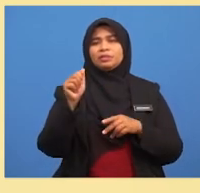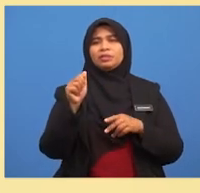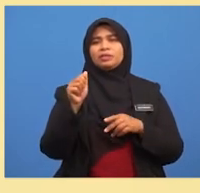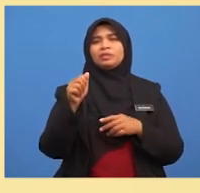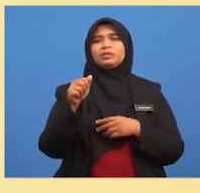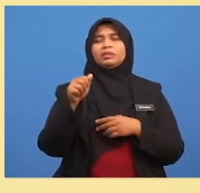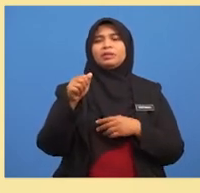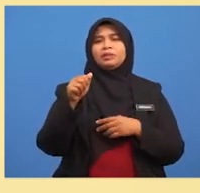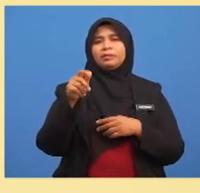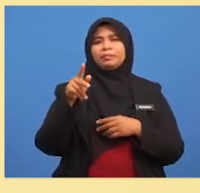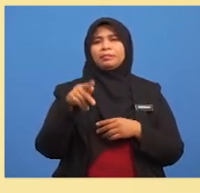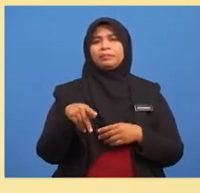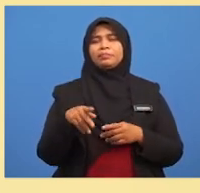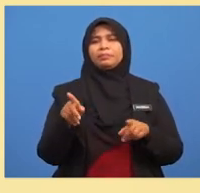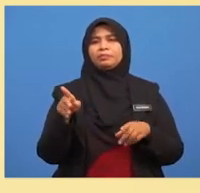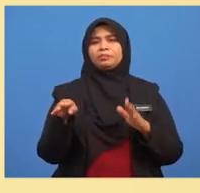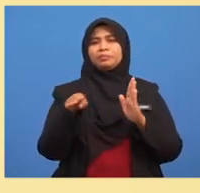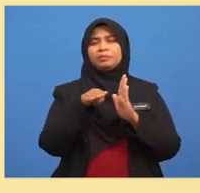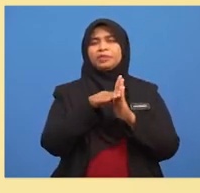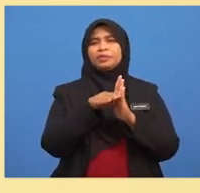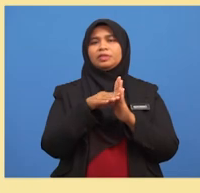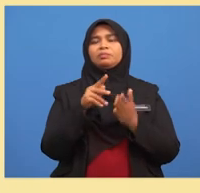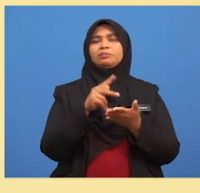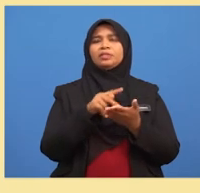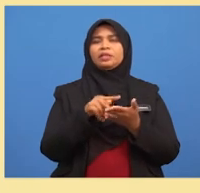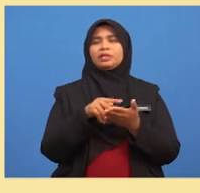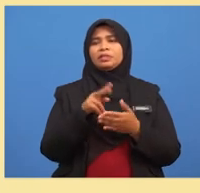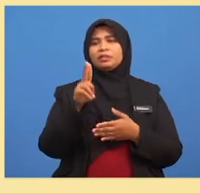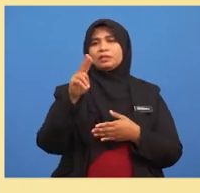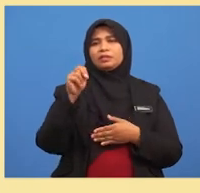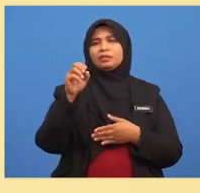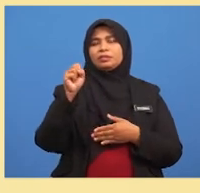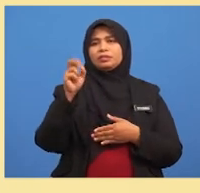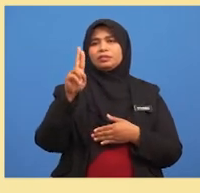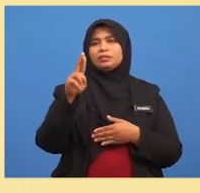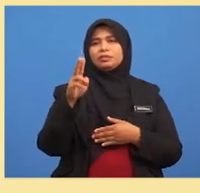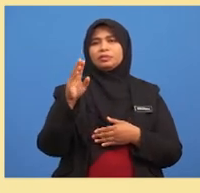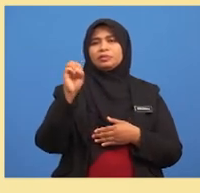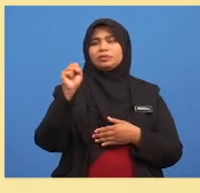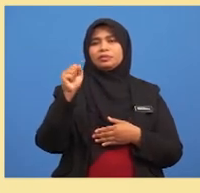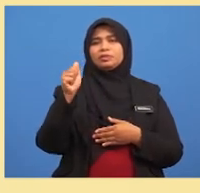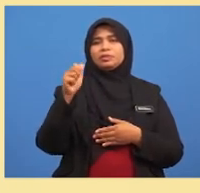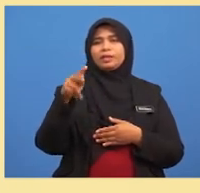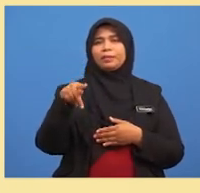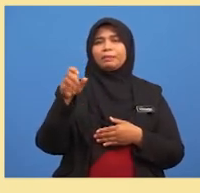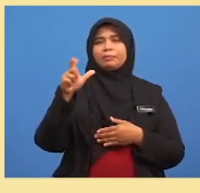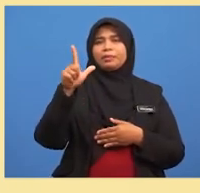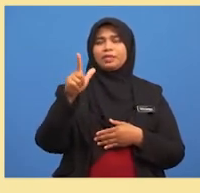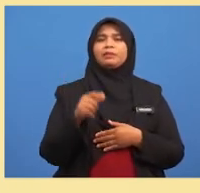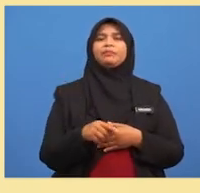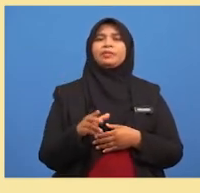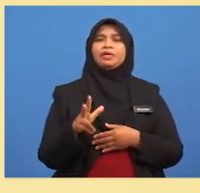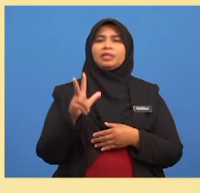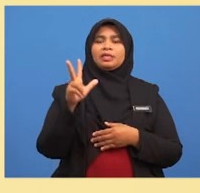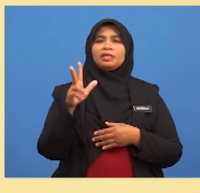unsur peristiwa A per bilangan unsur sampel Yang terakhir adalah